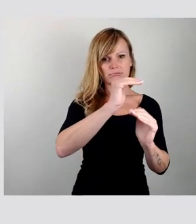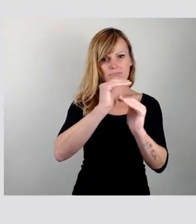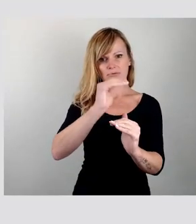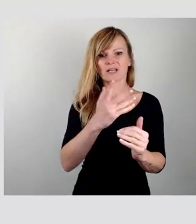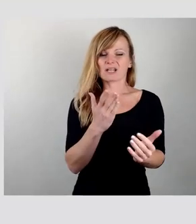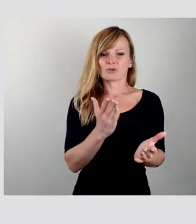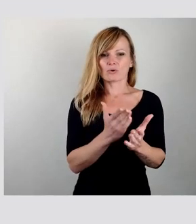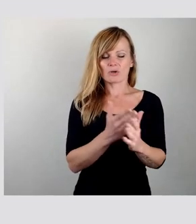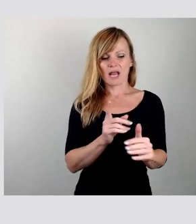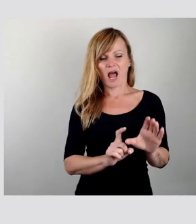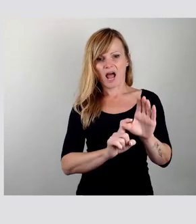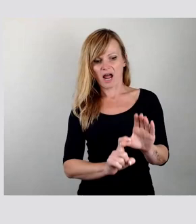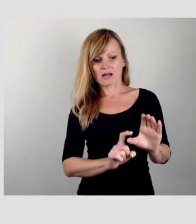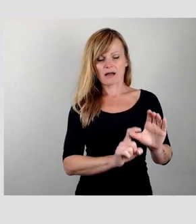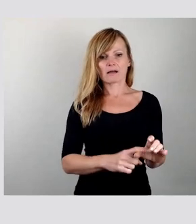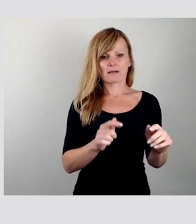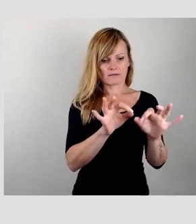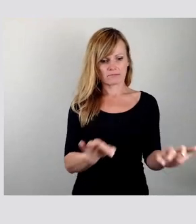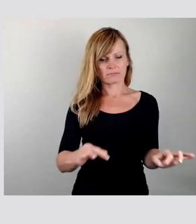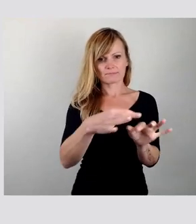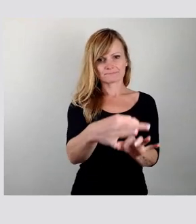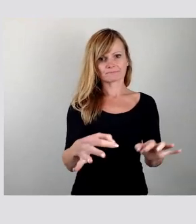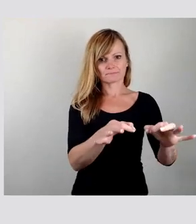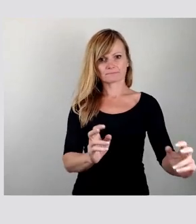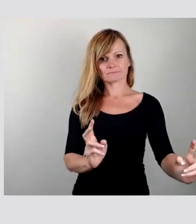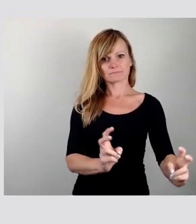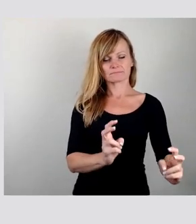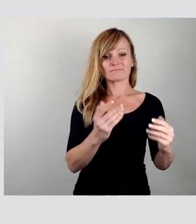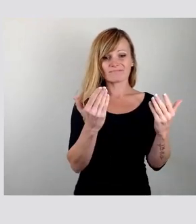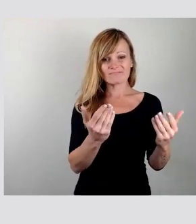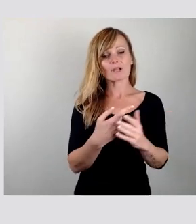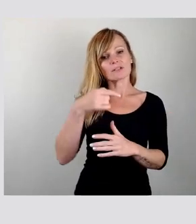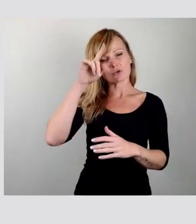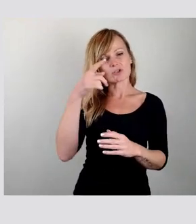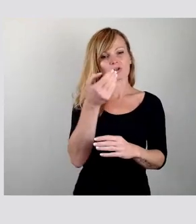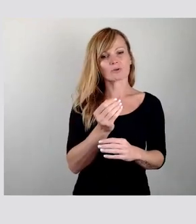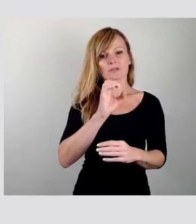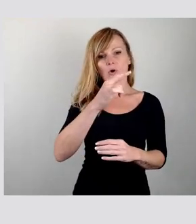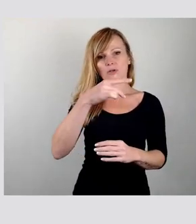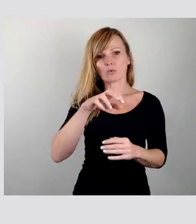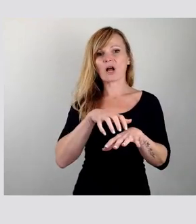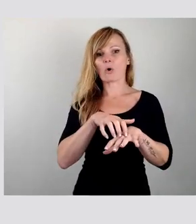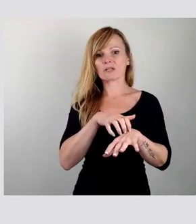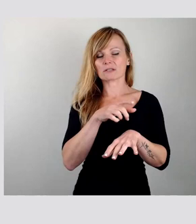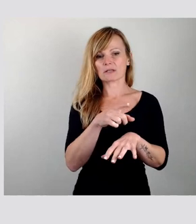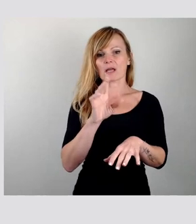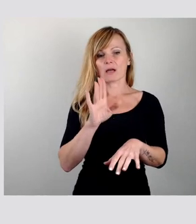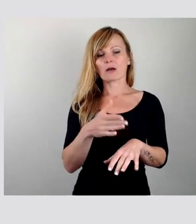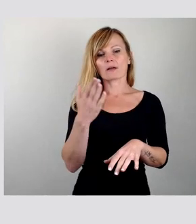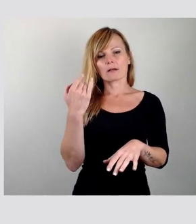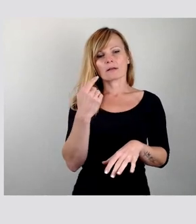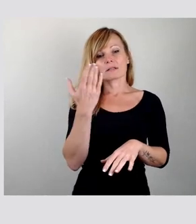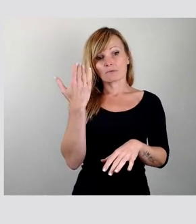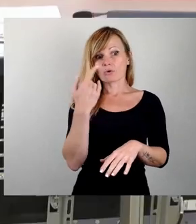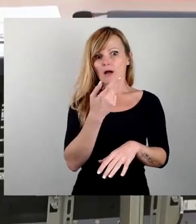Anker als Korsettstangen eingebracht werden. Das von dem deutschen Künstler Otto Rost, der übrigens auch bei den Nazis durchaus angesehen war,